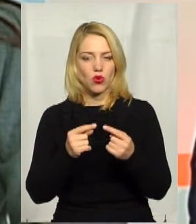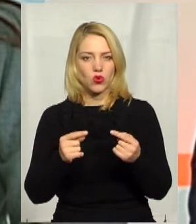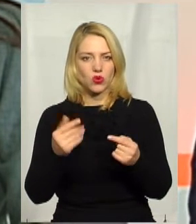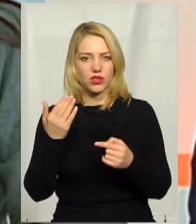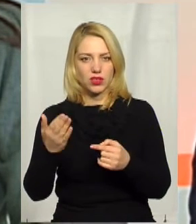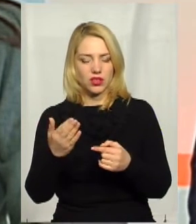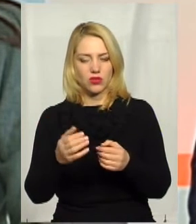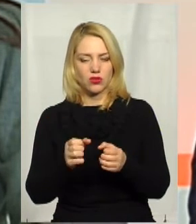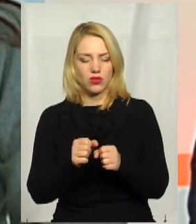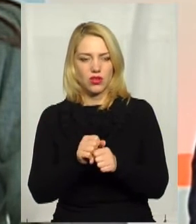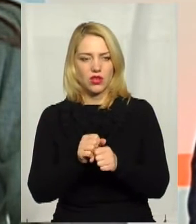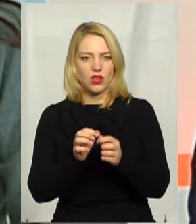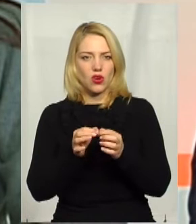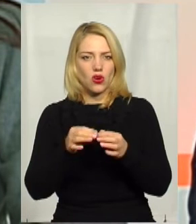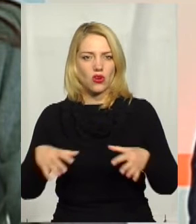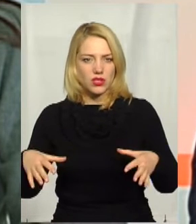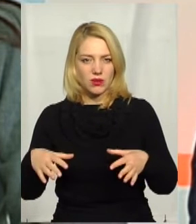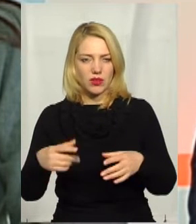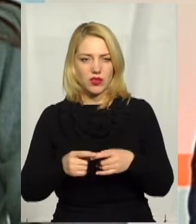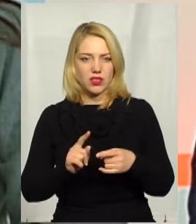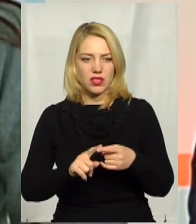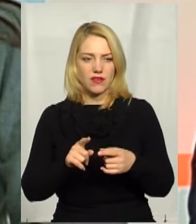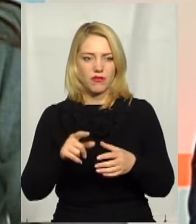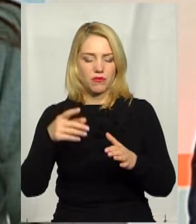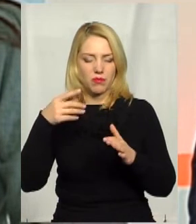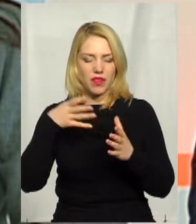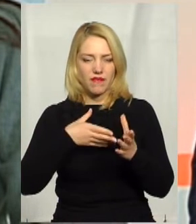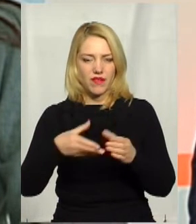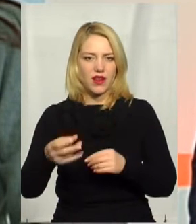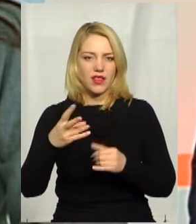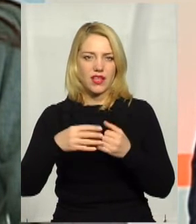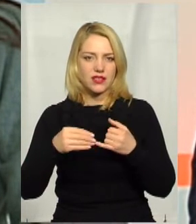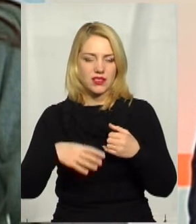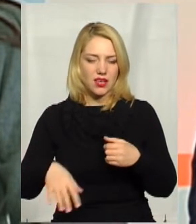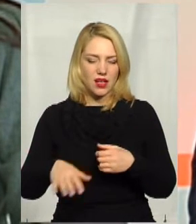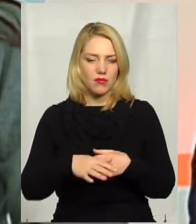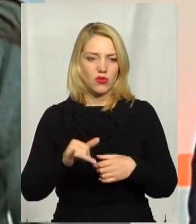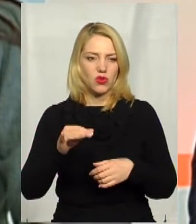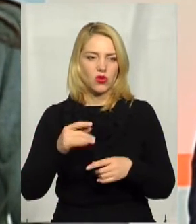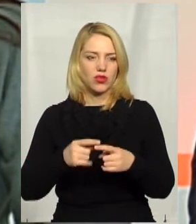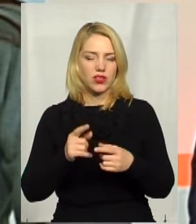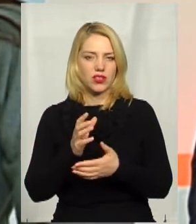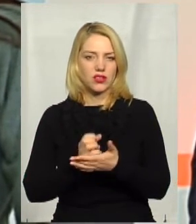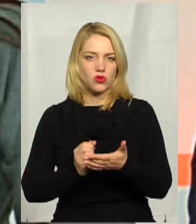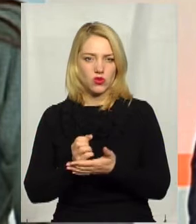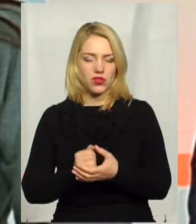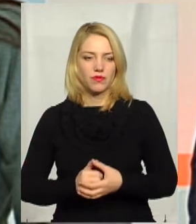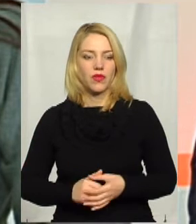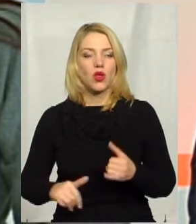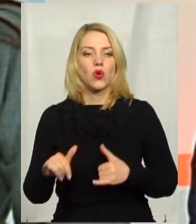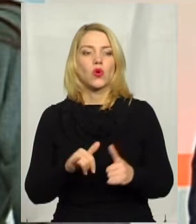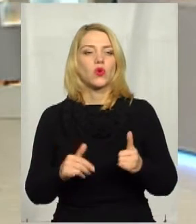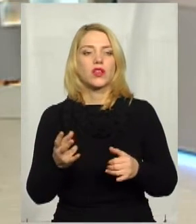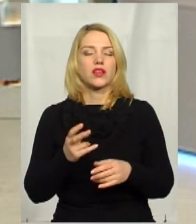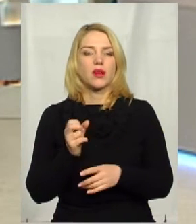розкладу, розкладання, які впливають на підземний горизонт і на земельні ресурси. То куди їх